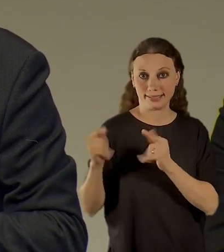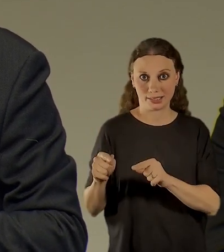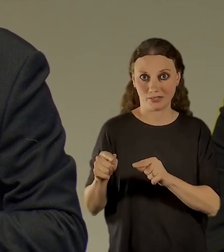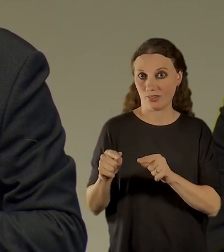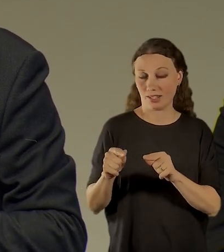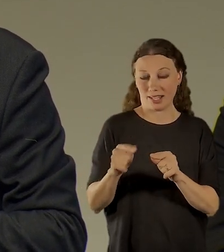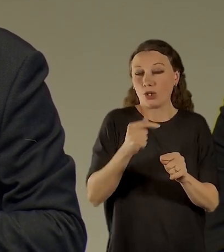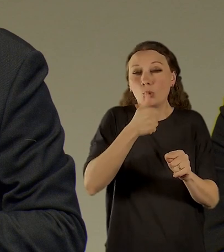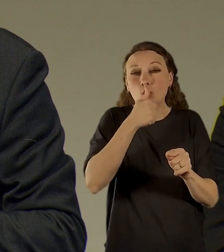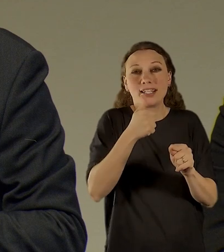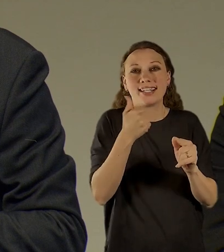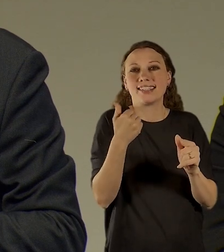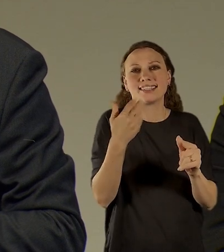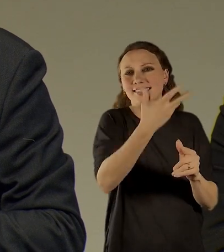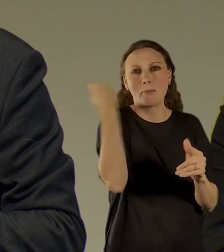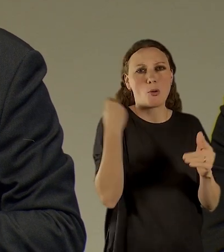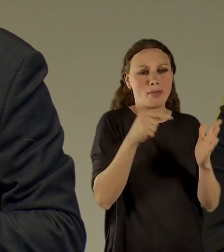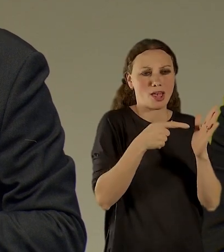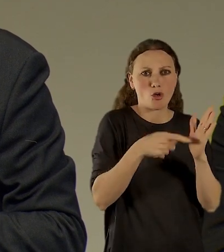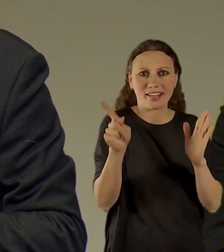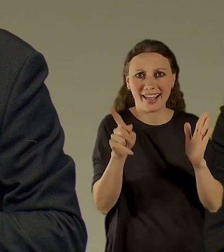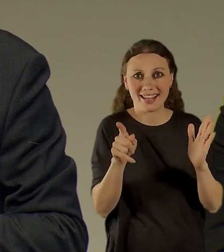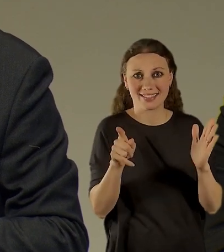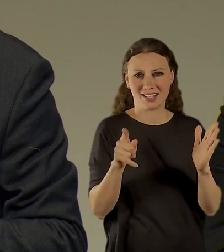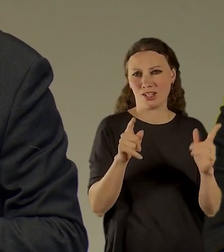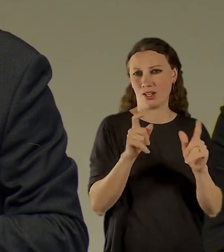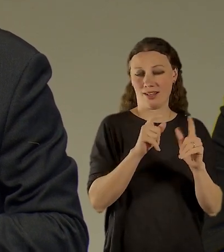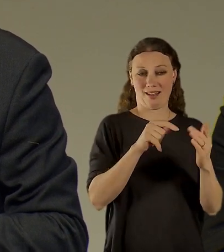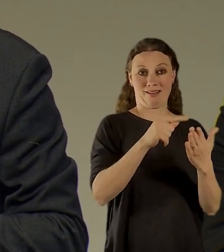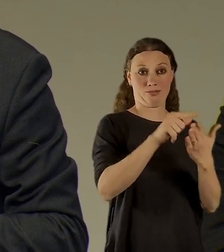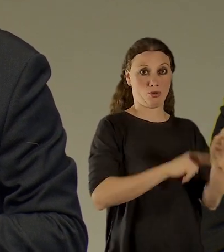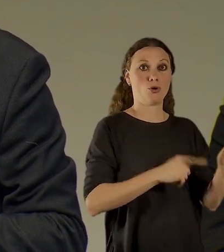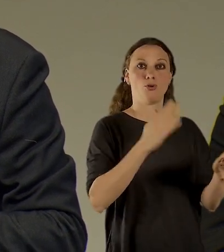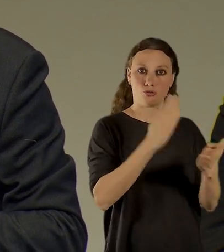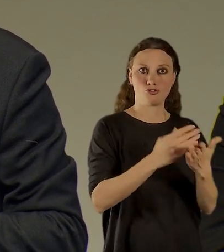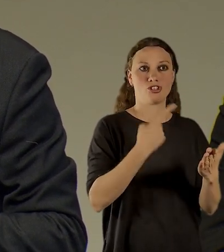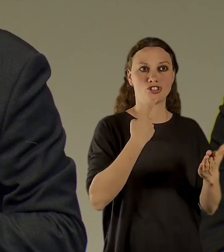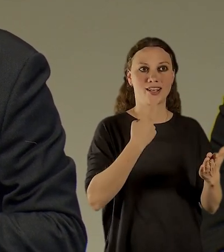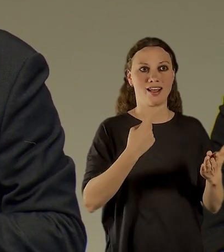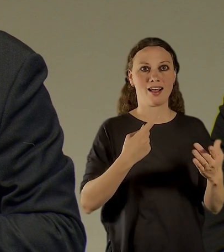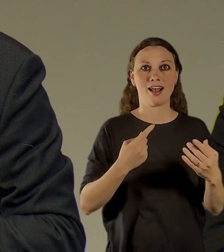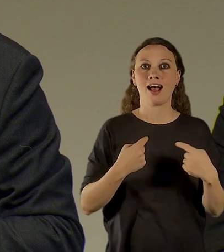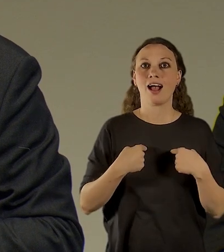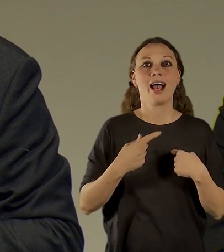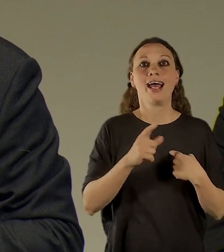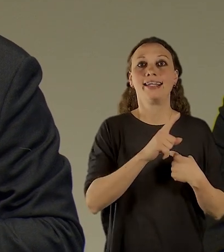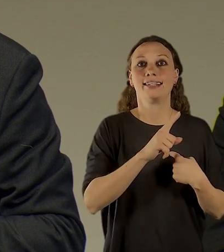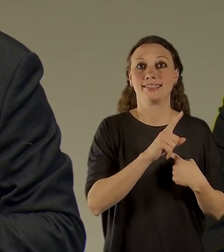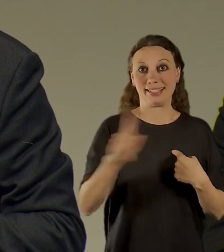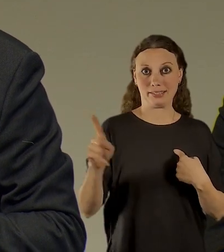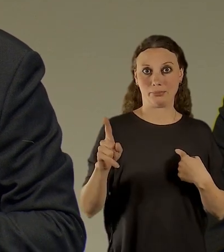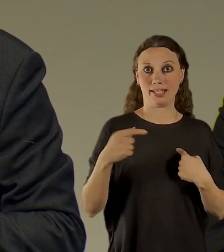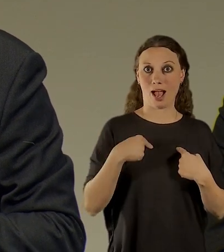protože tam se prostě mluví o různých typech vzdělávání v tom zákoně, tak bylo řečené, že nesmí provozovat muzeum ústřeho.